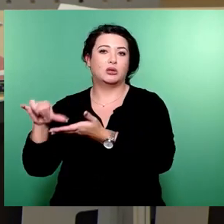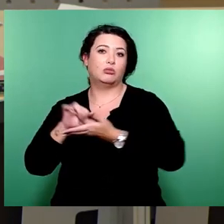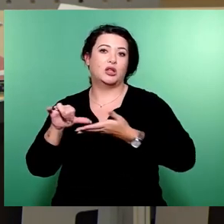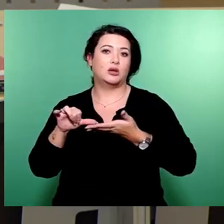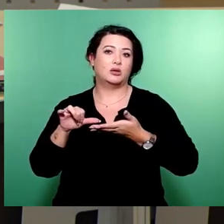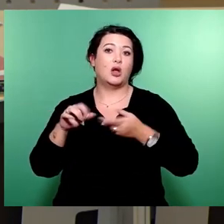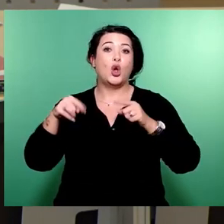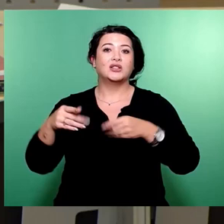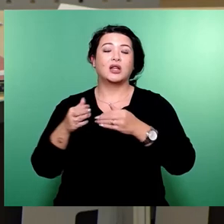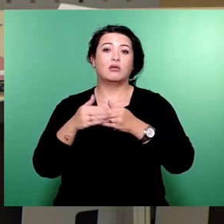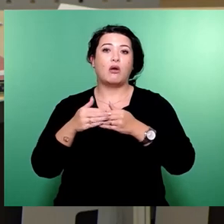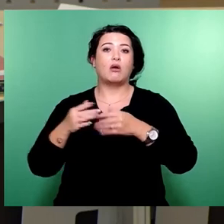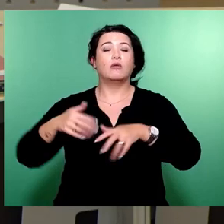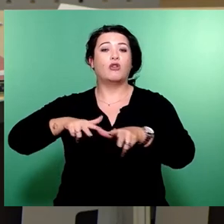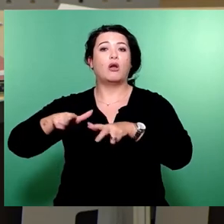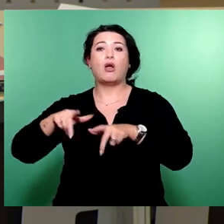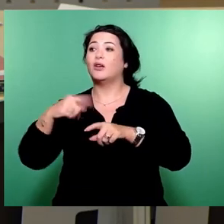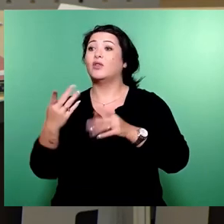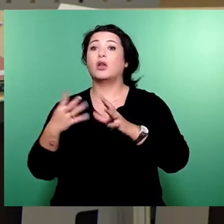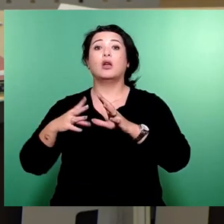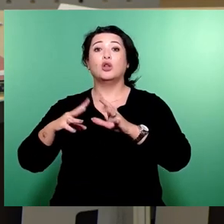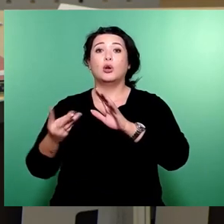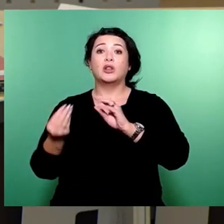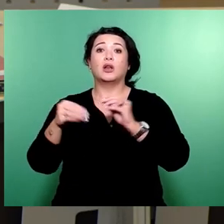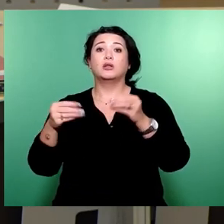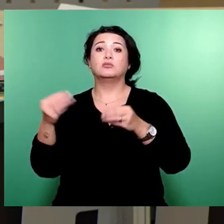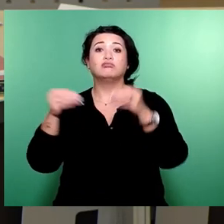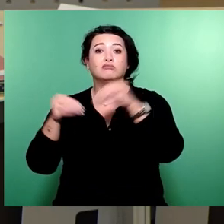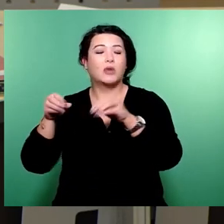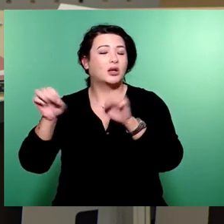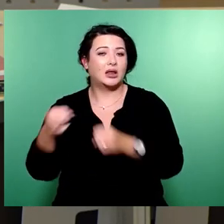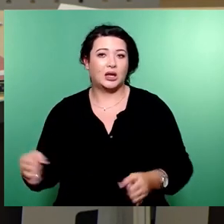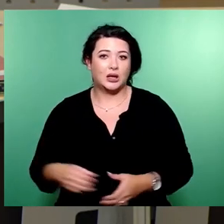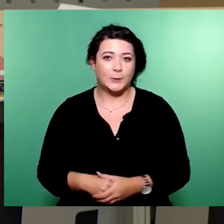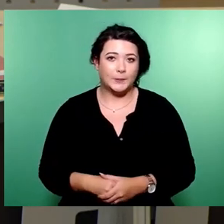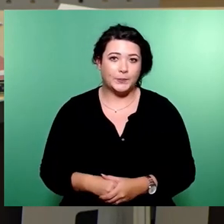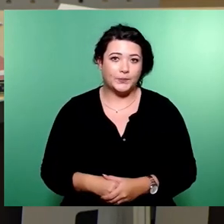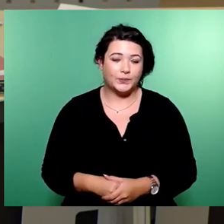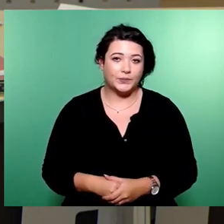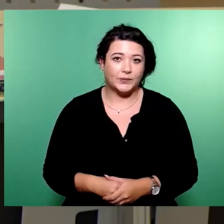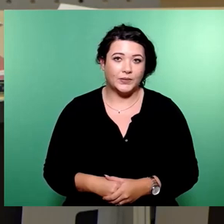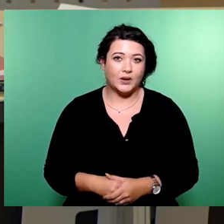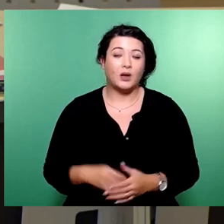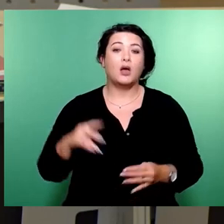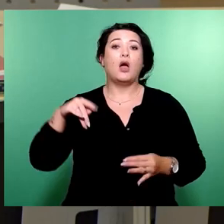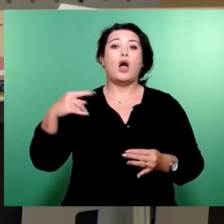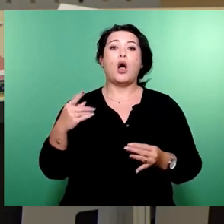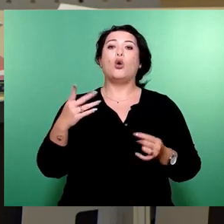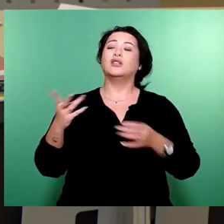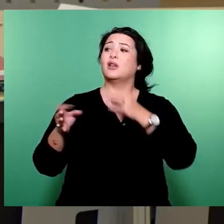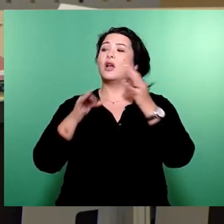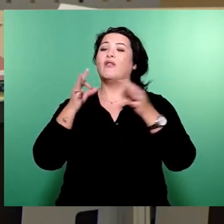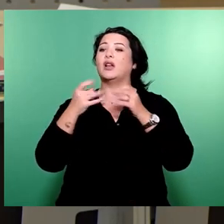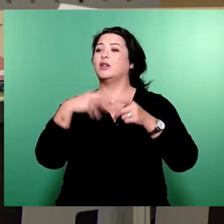haben eben keine Lobby. Eine weitere Betrachtung des Einnahmewoodoos wahrhaft kieslingischer Qualität nach dem